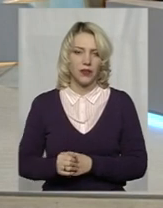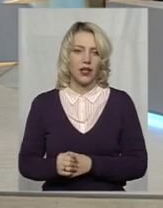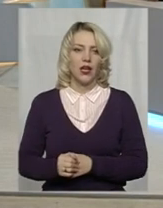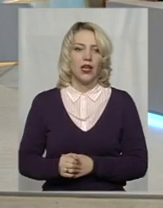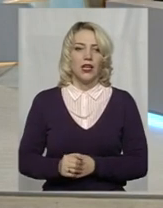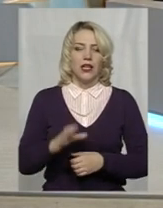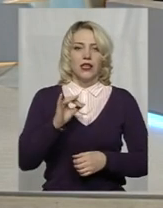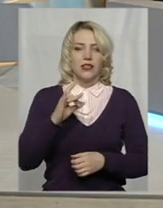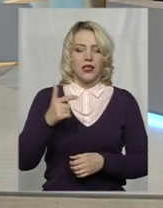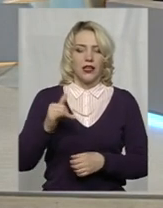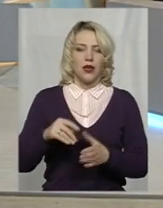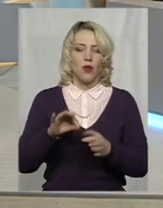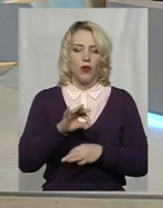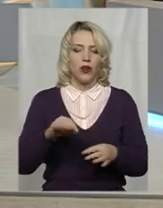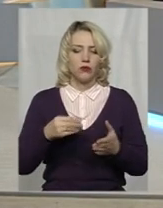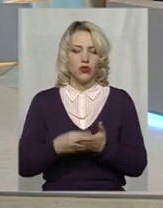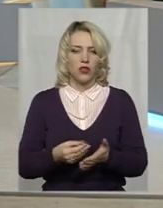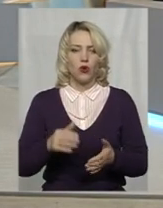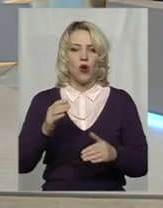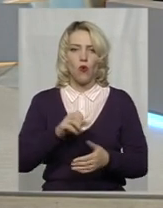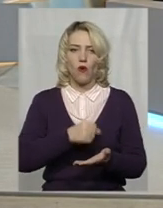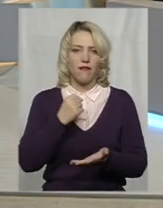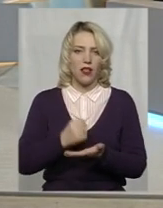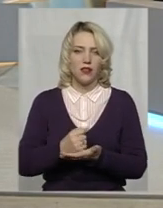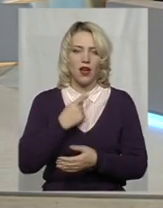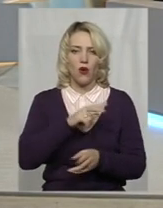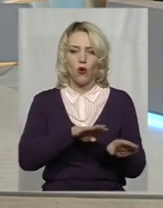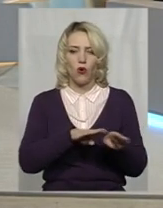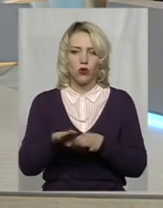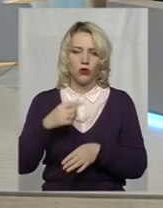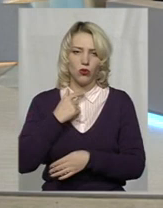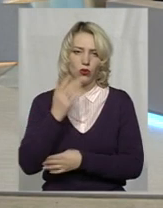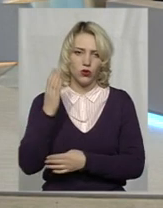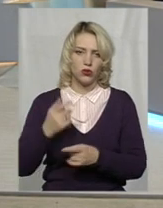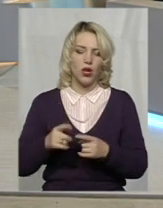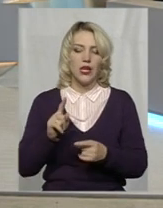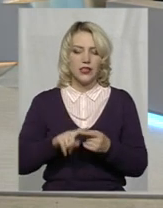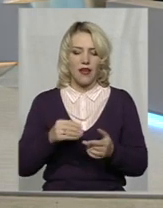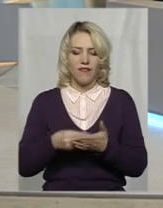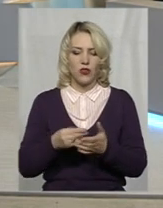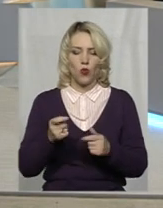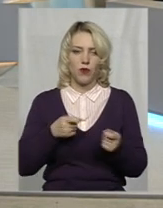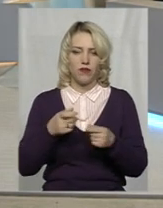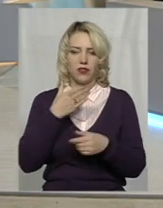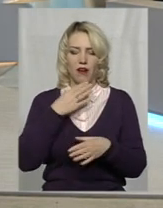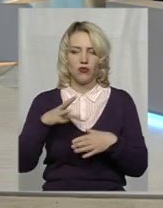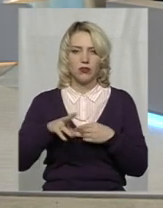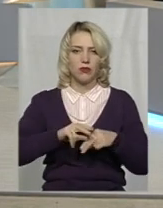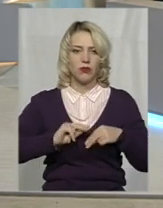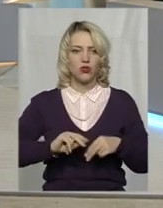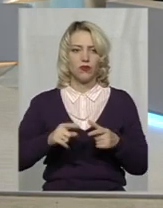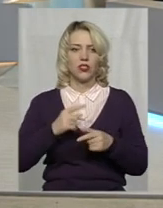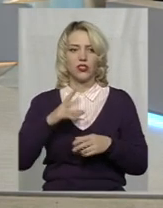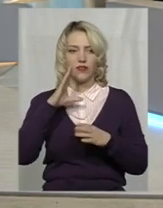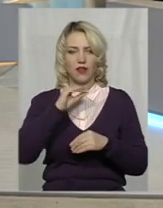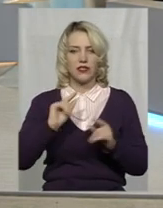Пане Сергію, проєкт бюджету ухвалено практично одноголосно. Це фінуправління так гарно спрацювало? Чи дався в